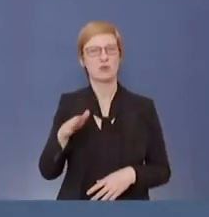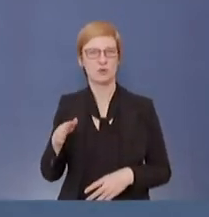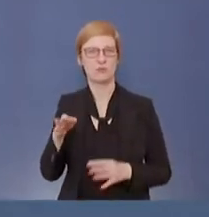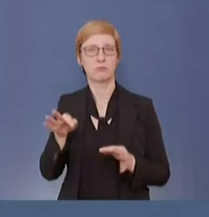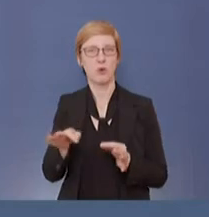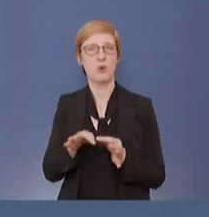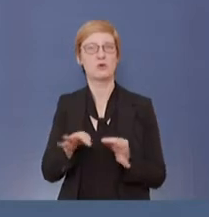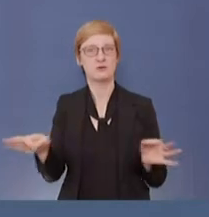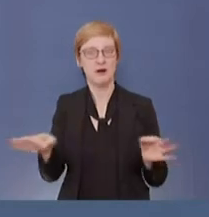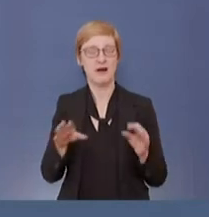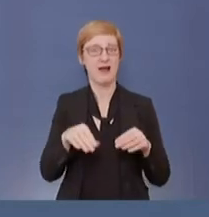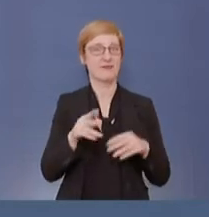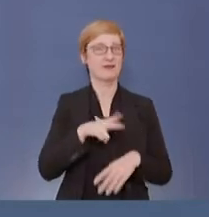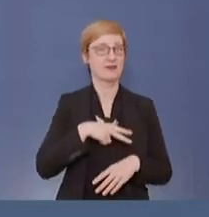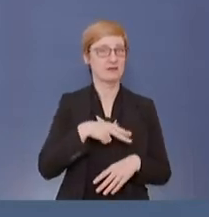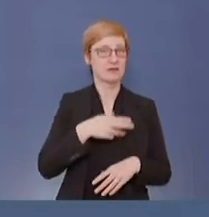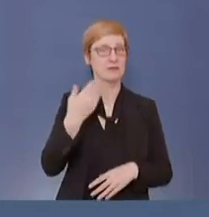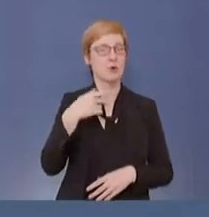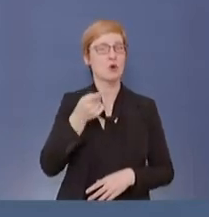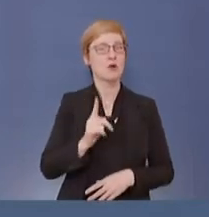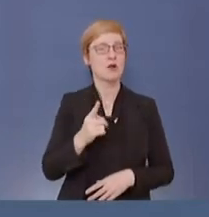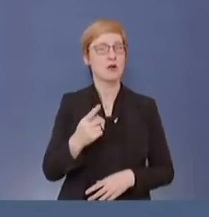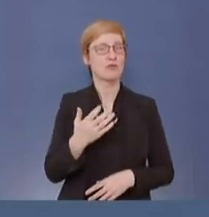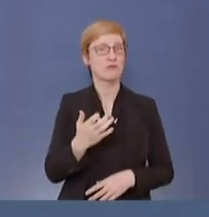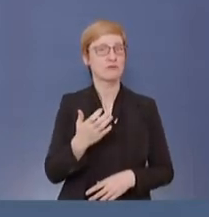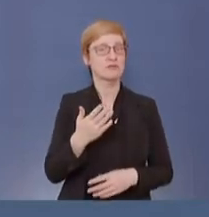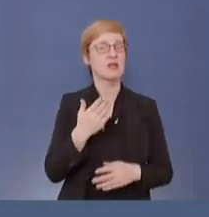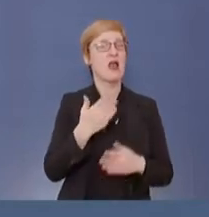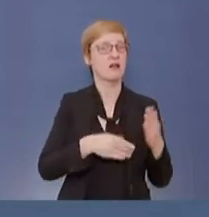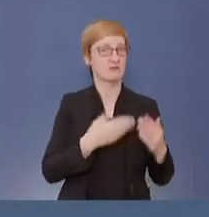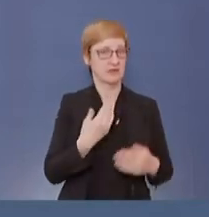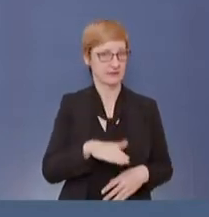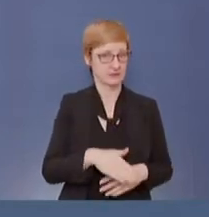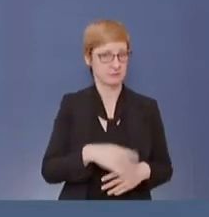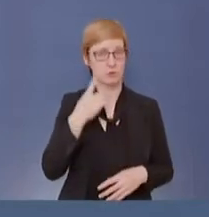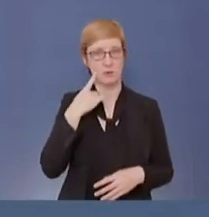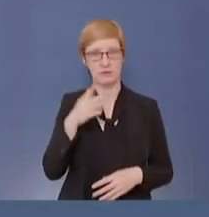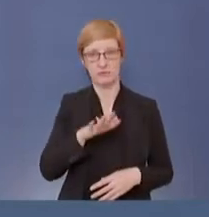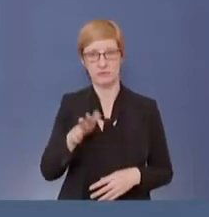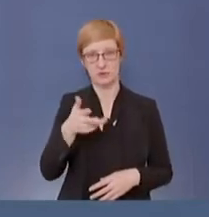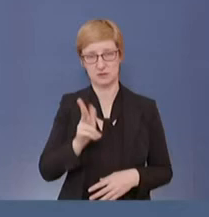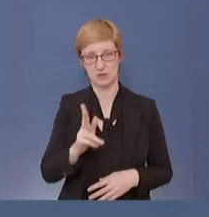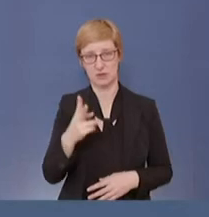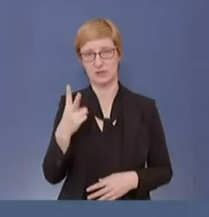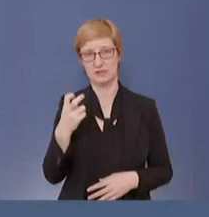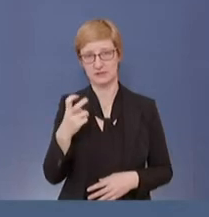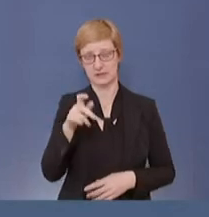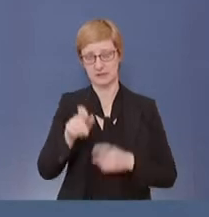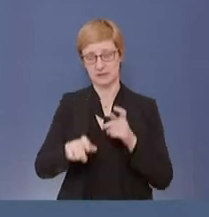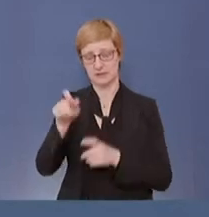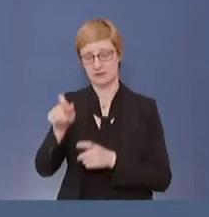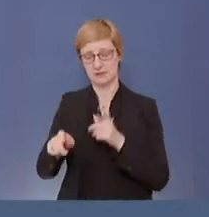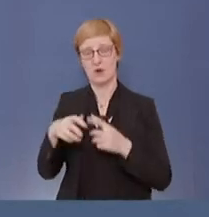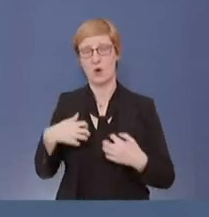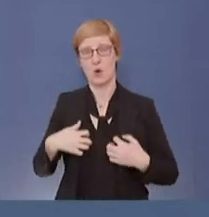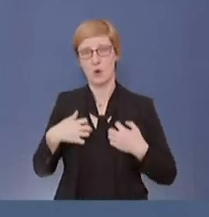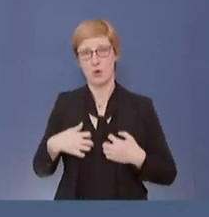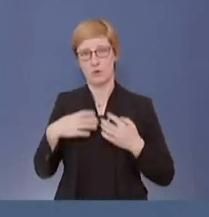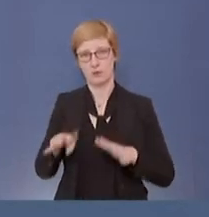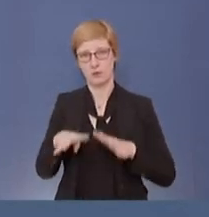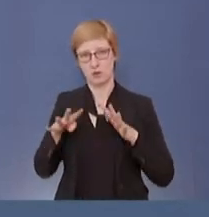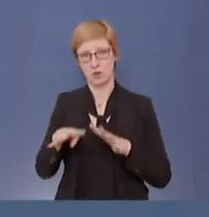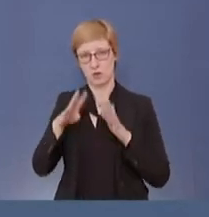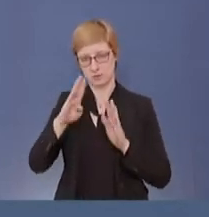war es die Hälfte, 151. Wir haben zurzeit 5.320 Covid-19-Patienten in